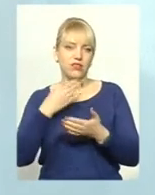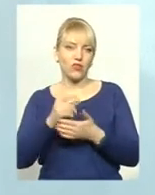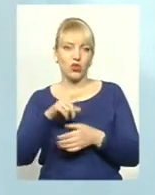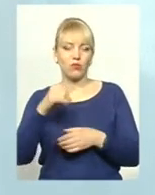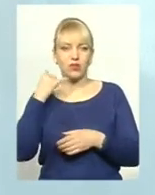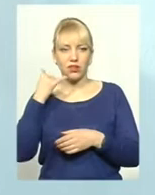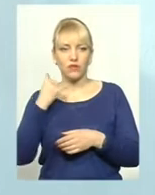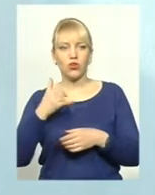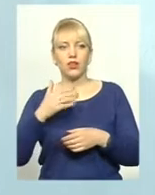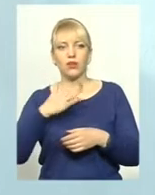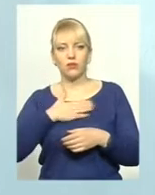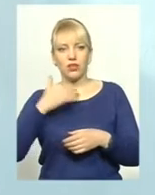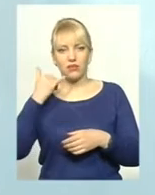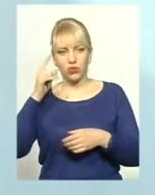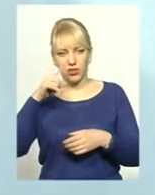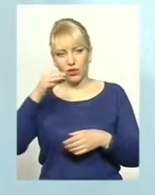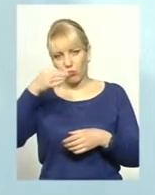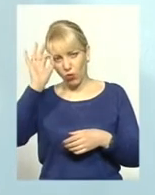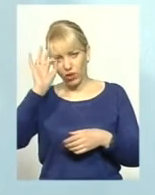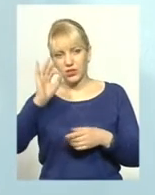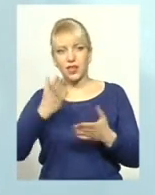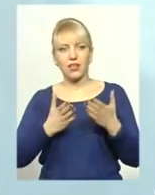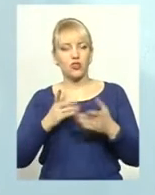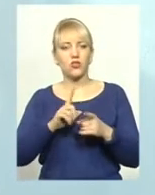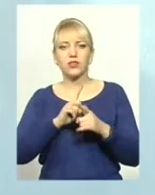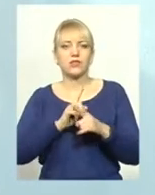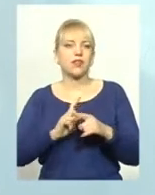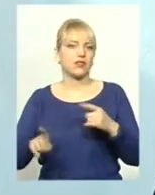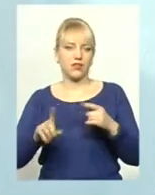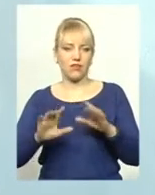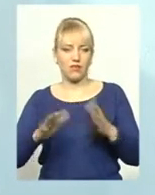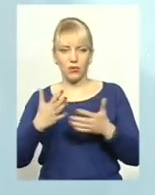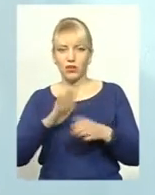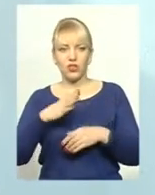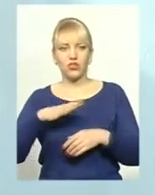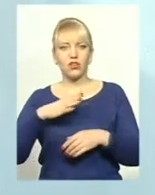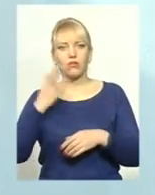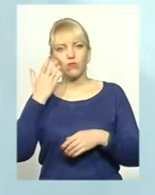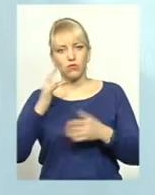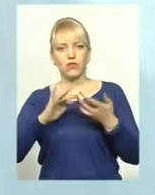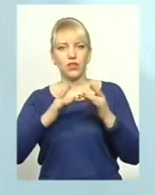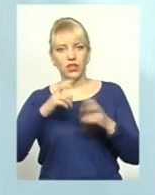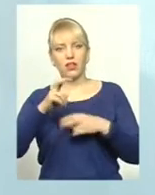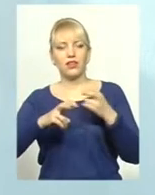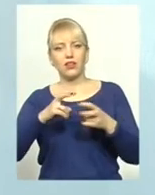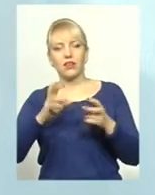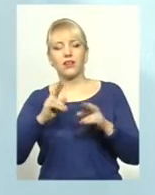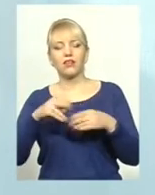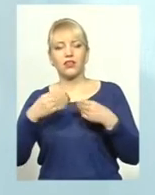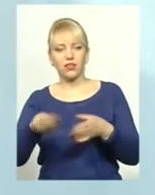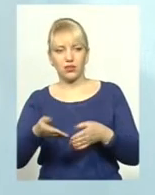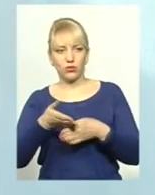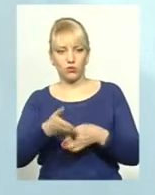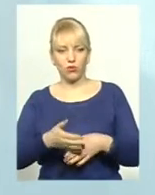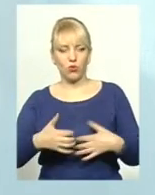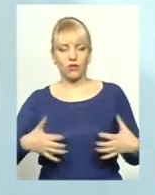записати, і мій телефон знає поліція, якщо якийсь екстрений випадок, не чекайте, поки ви знайдете в інтернеті, як надати допомогу тварині, чи